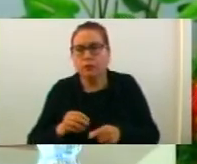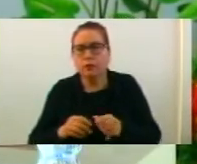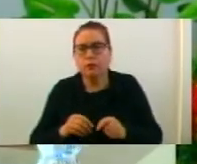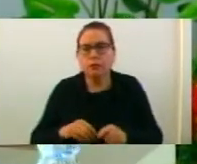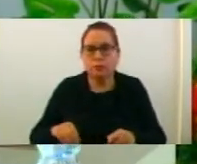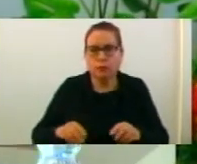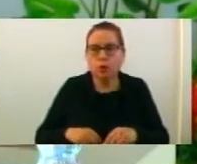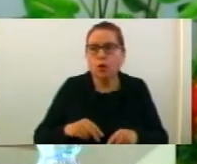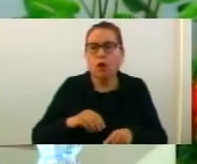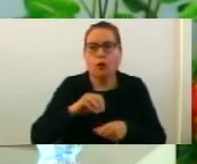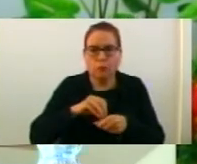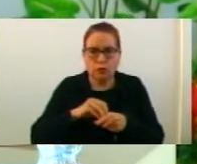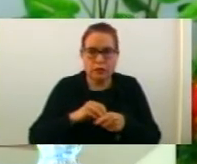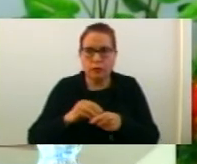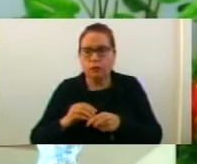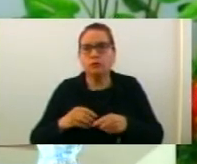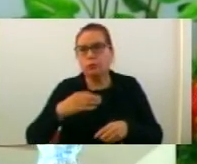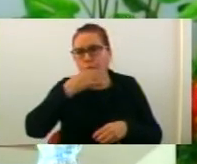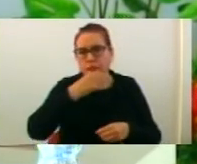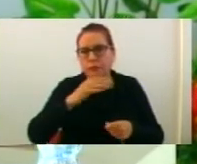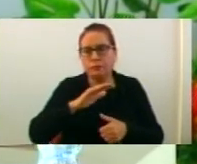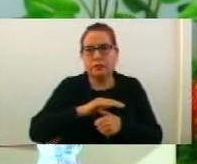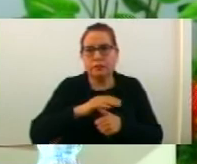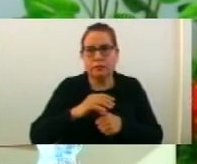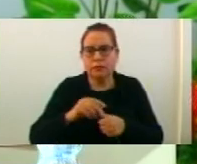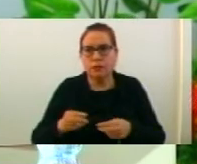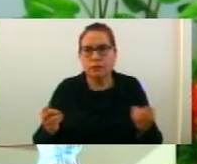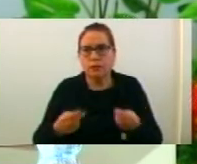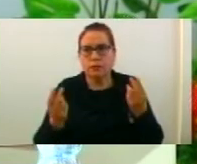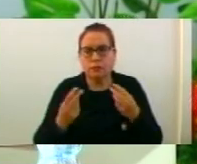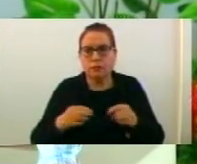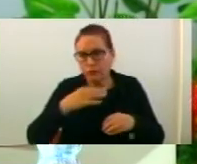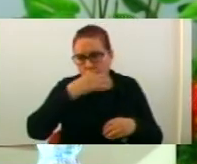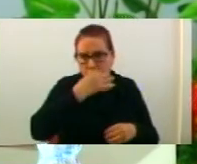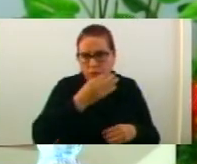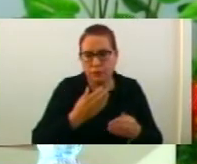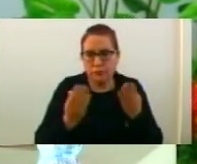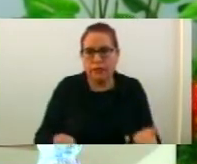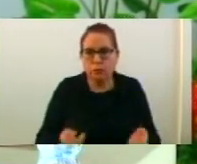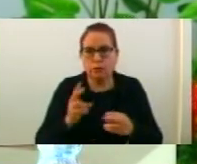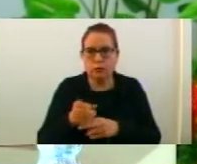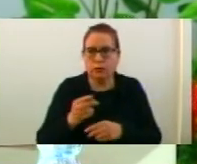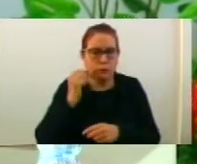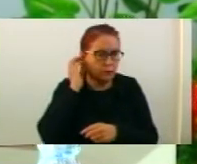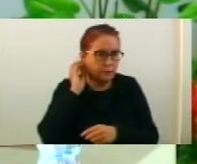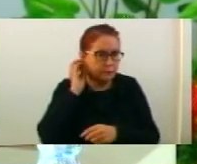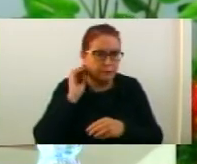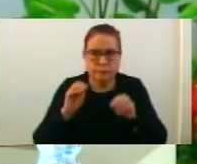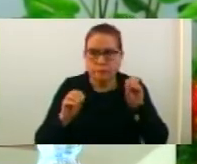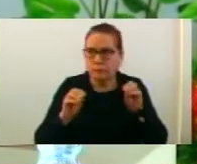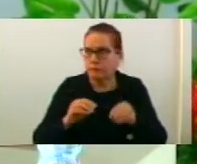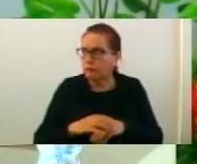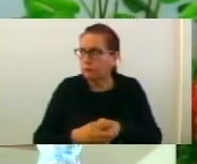локална економска развод. Го повиквам прецедател на Комисията да поднесе и доща да дава прелог до совета. Благодарам, прецедателя.